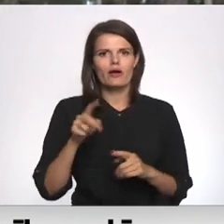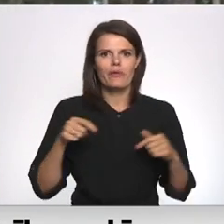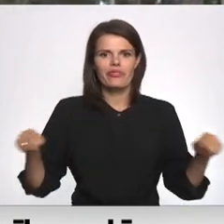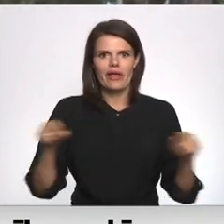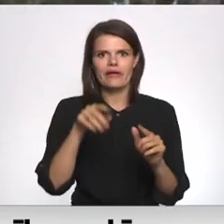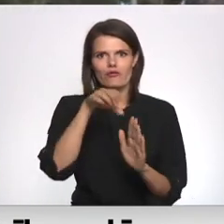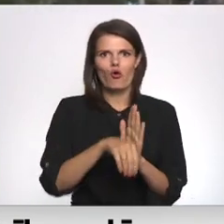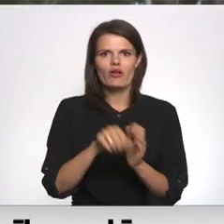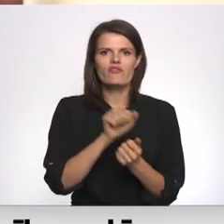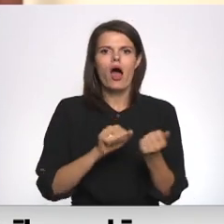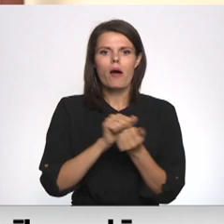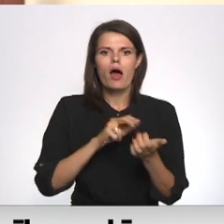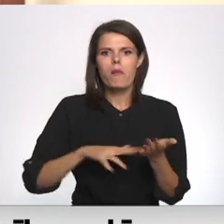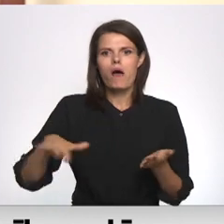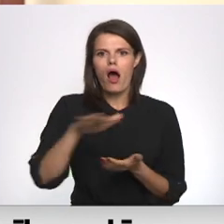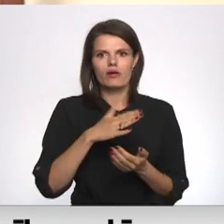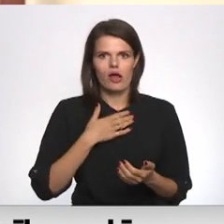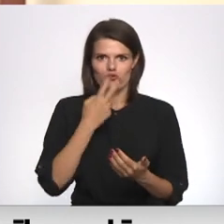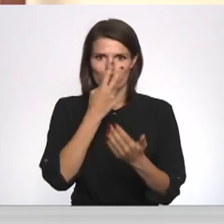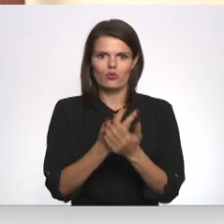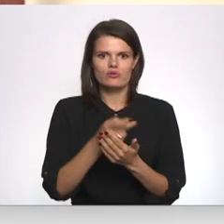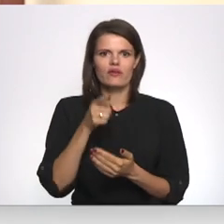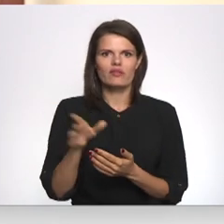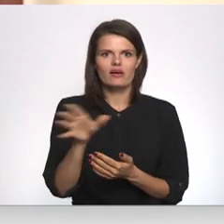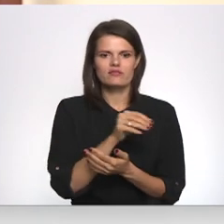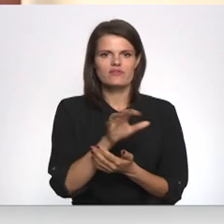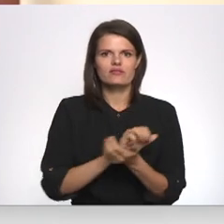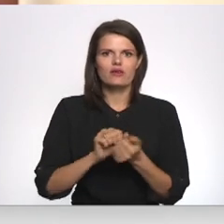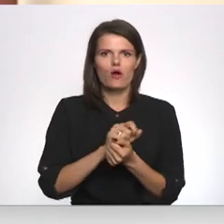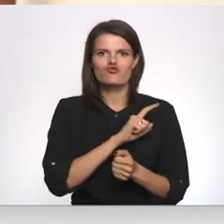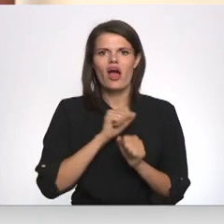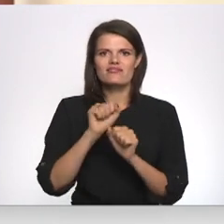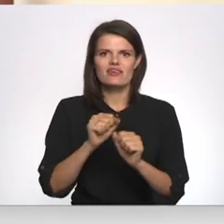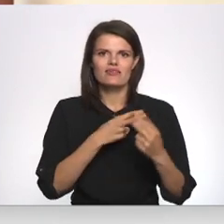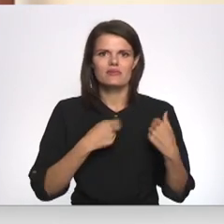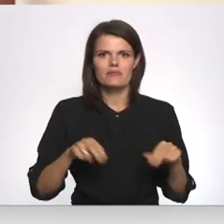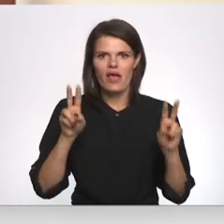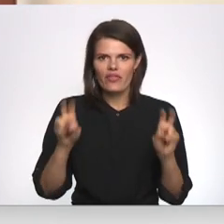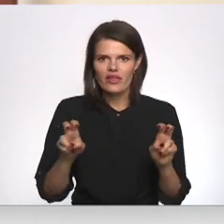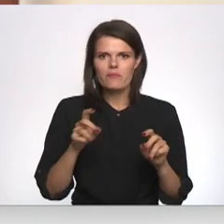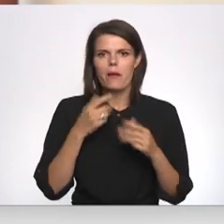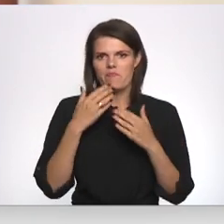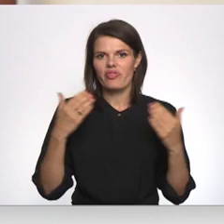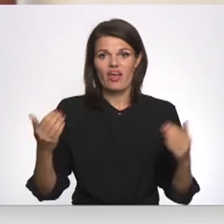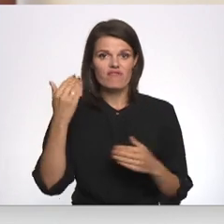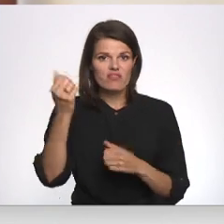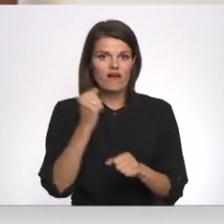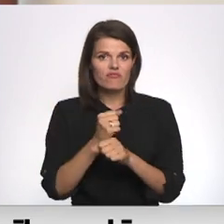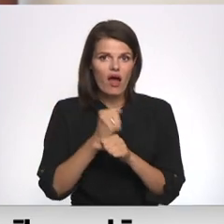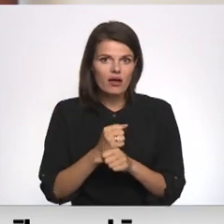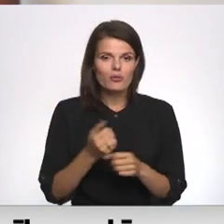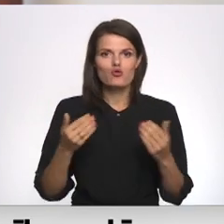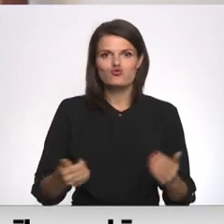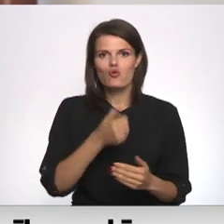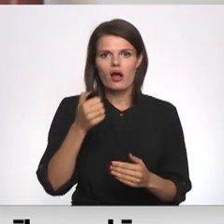ir dabas parkā. Manā skatījumā esmu izgrauži aizsardzības biedrību. Ja pateicoties viņu darbībai, šogad